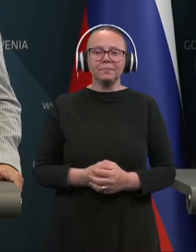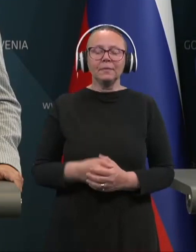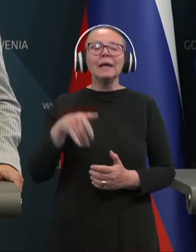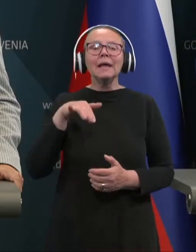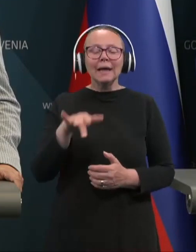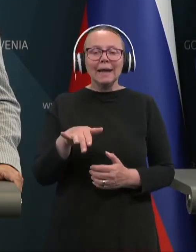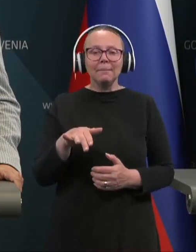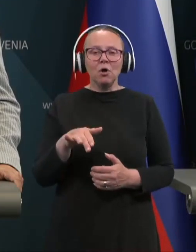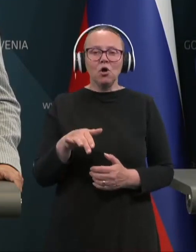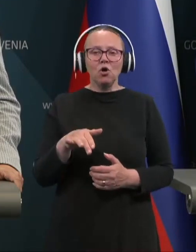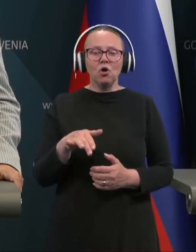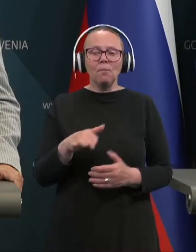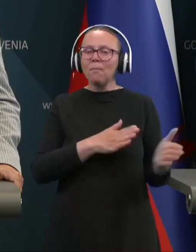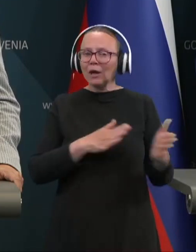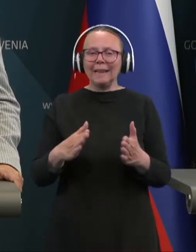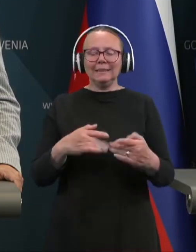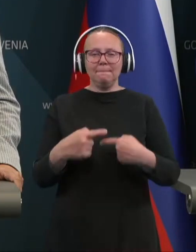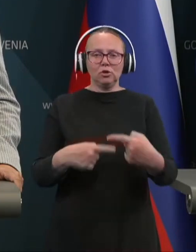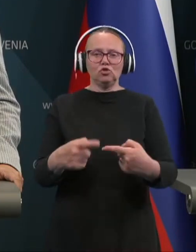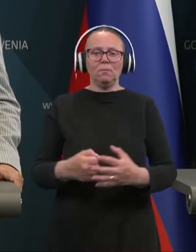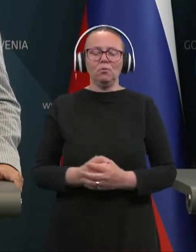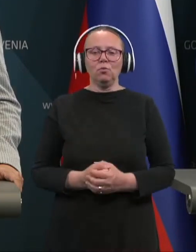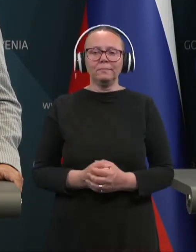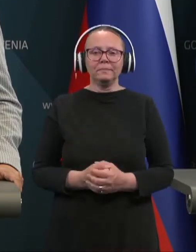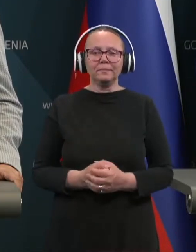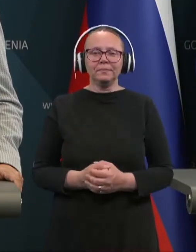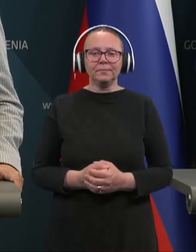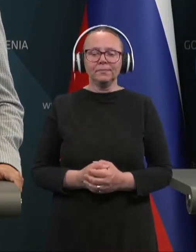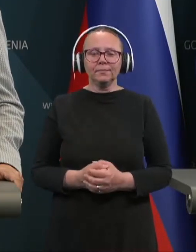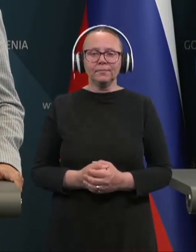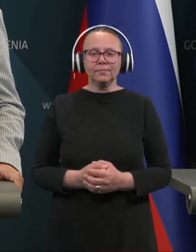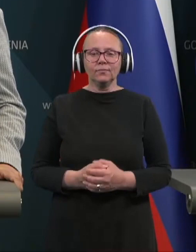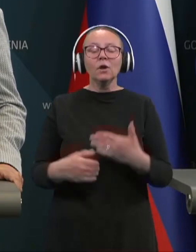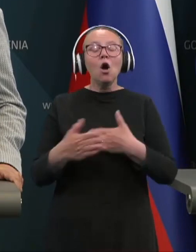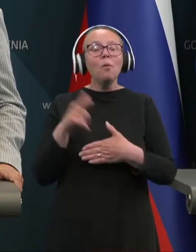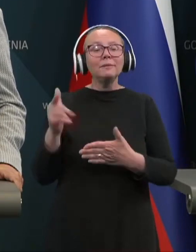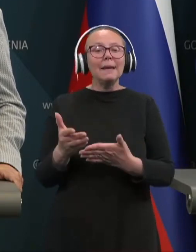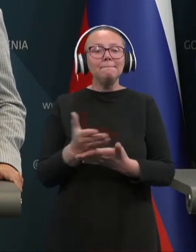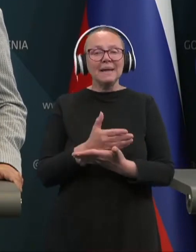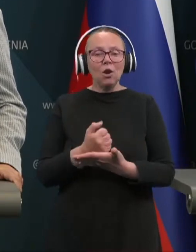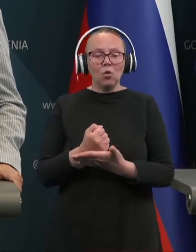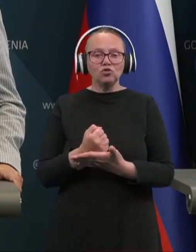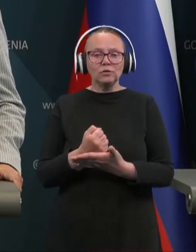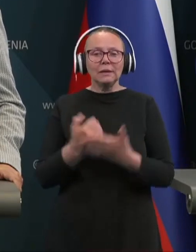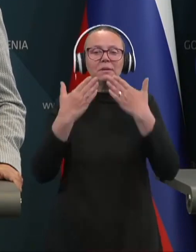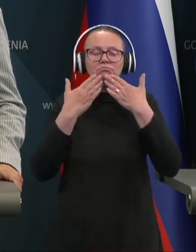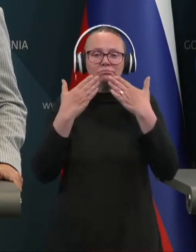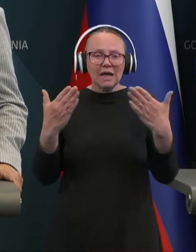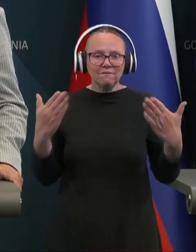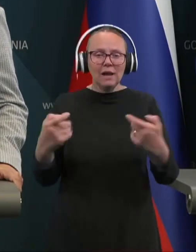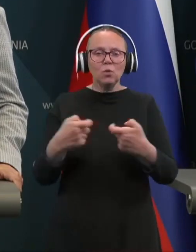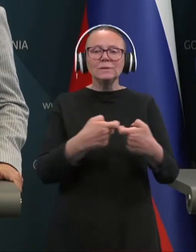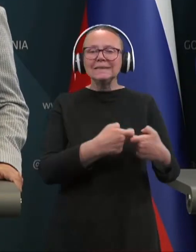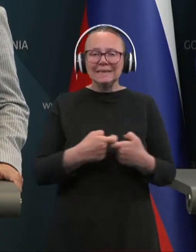Gremo namreč po rednem postopku in v tej priliki bi se zahvalil sindikatom za